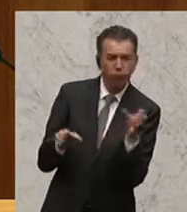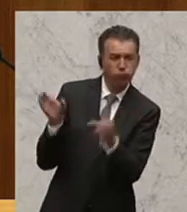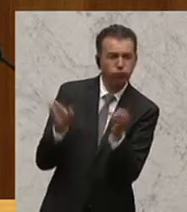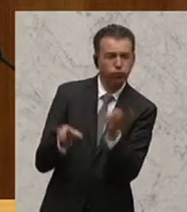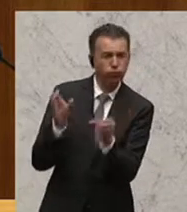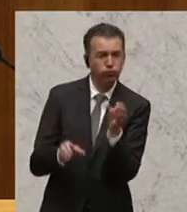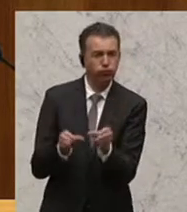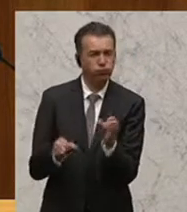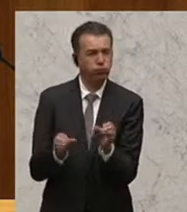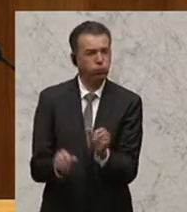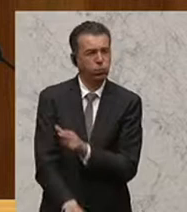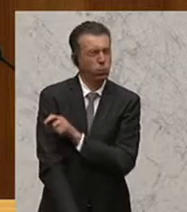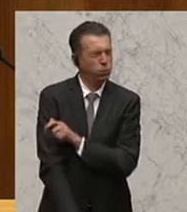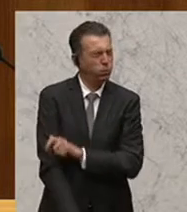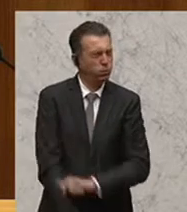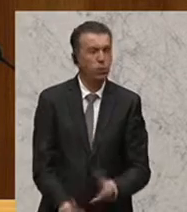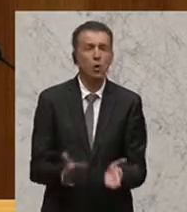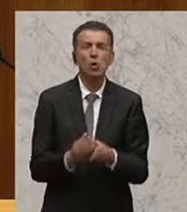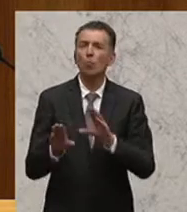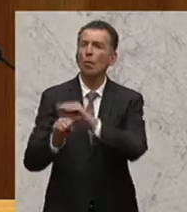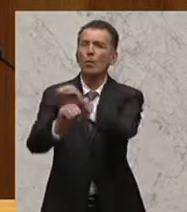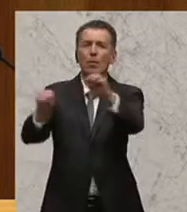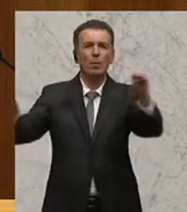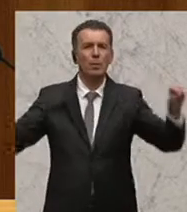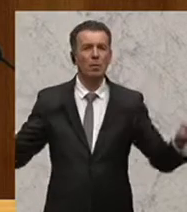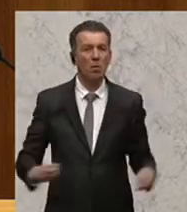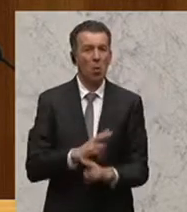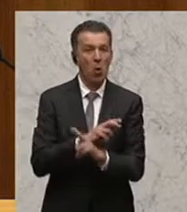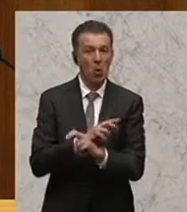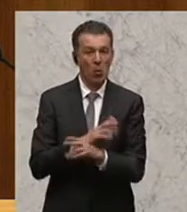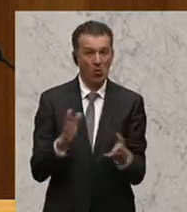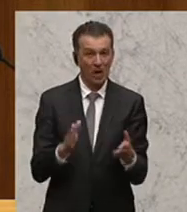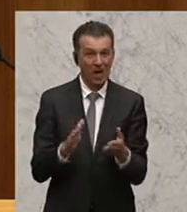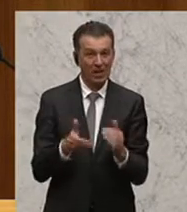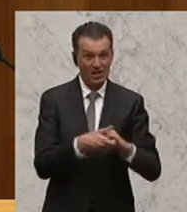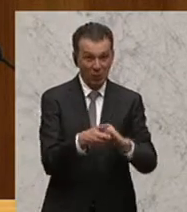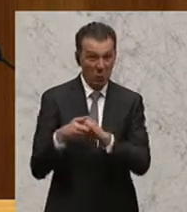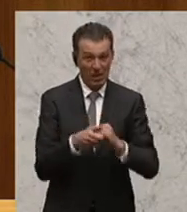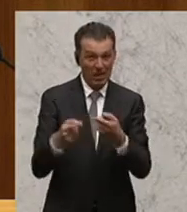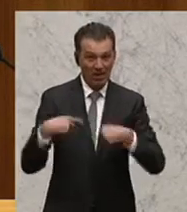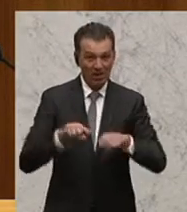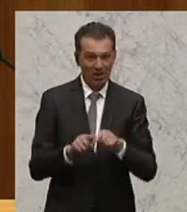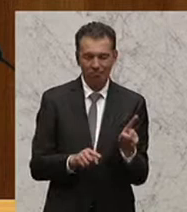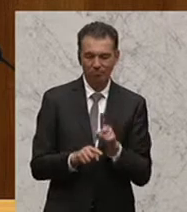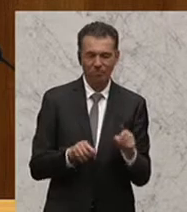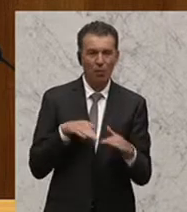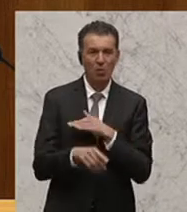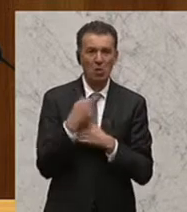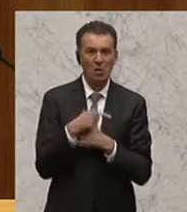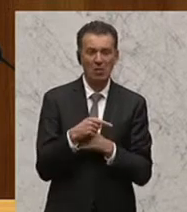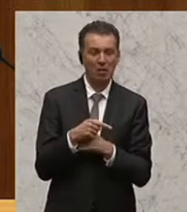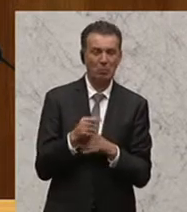Obdachlosigkeit hat sich herumgesprochen. Österreich gilt nicht als solidarisches Land unter den Flüchtlingen, sie wollen weiter.